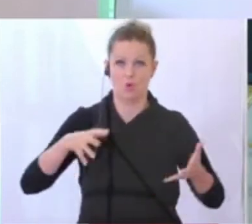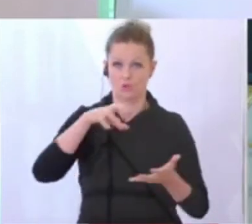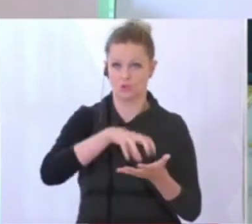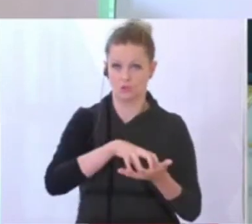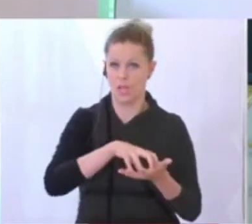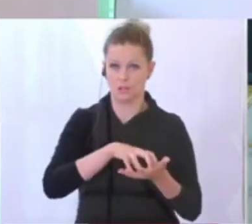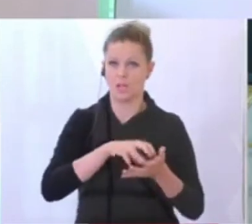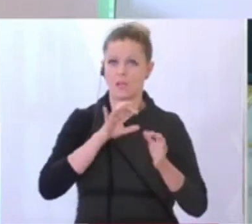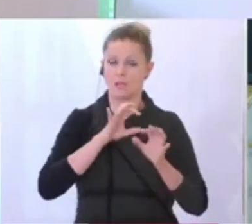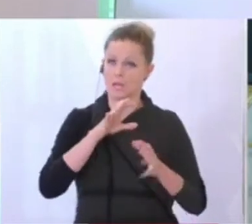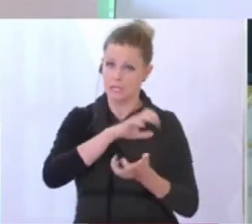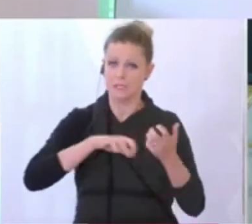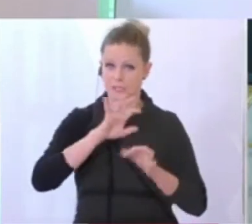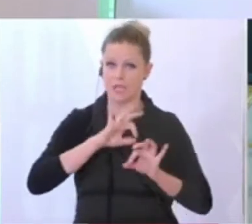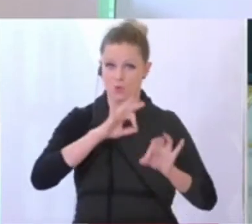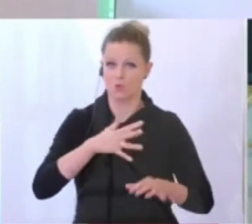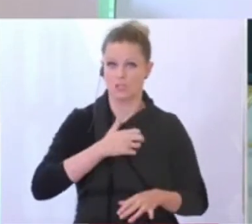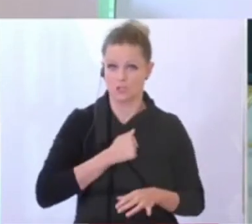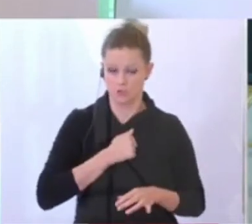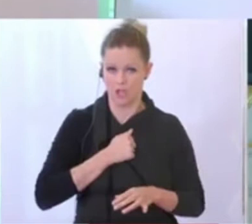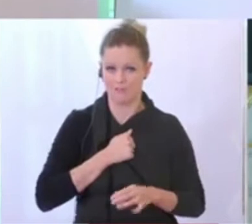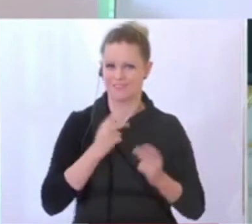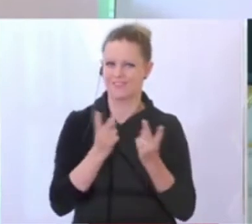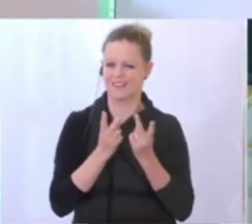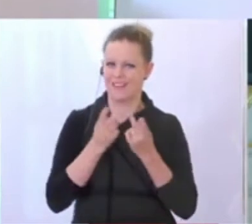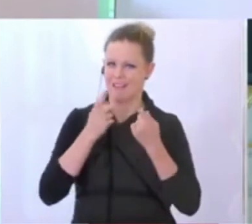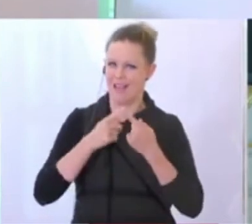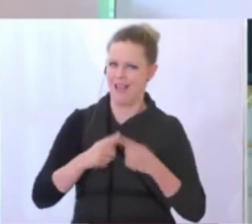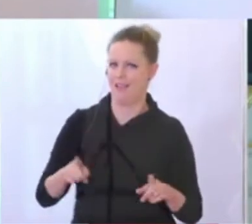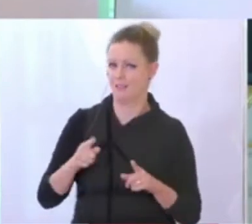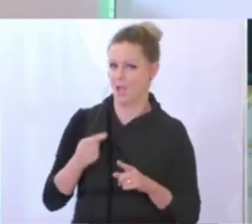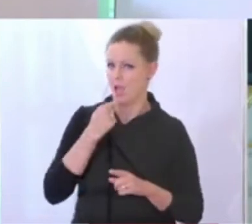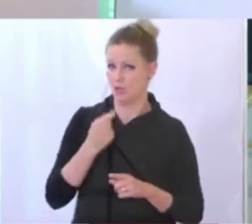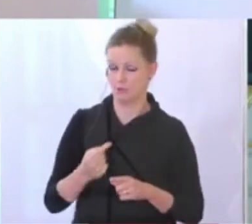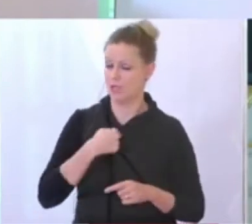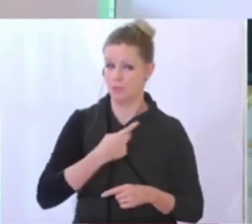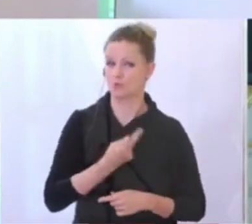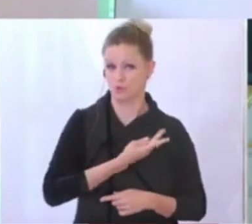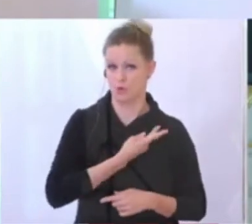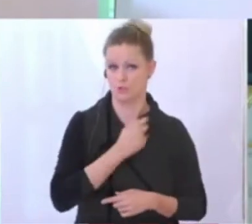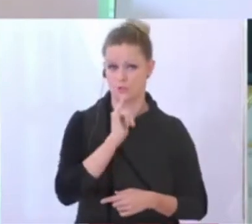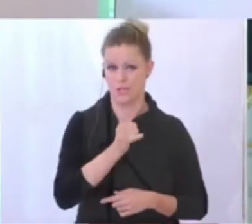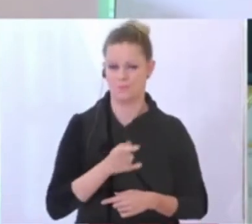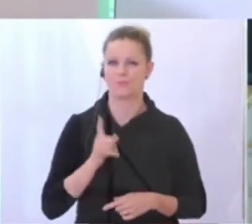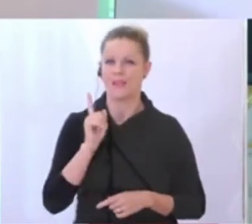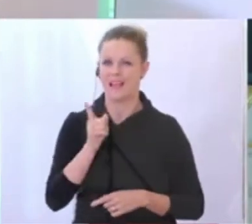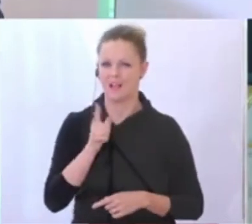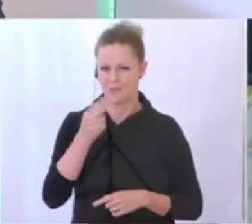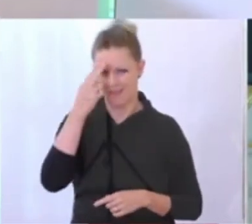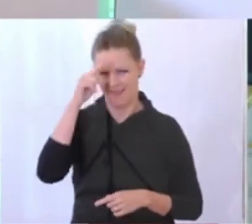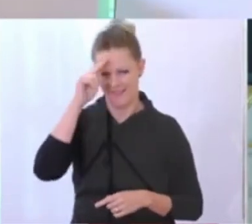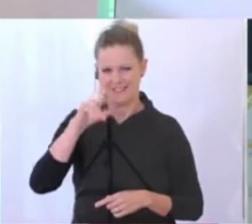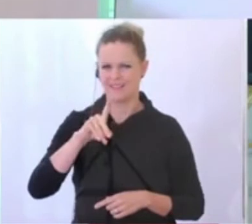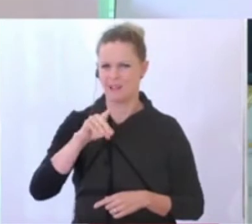sehr gut durch die Krise gegangen, entgegen mancher sonstiger Behauptungen. Darauf bin ich stolz. Aber vielleicht noch zu Ihrer Frage, Herr Titelbacher,